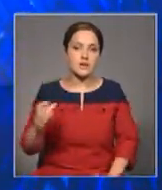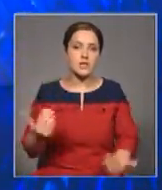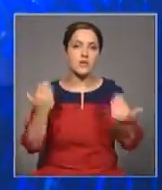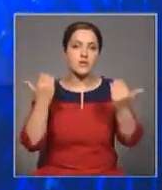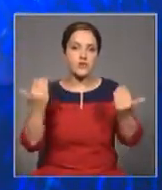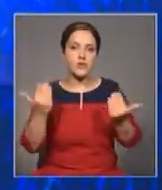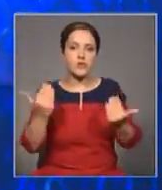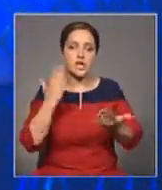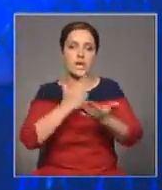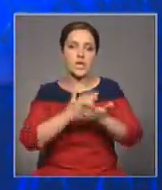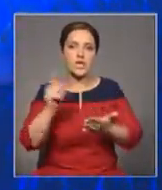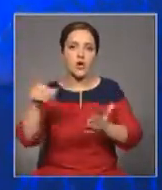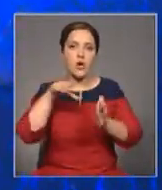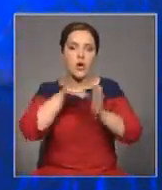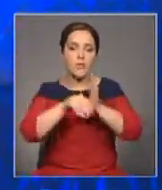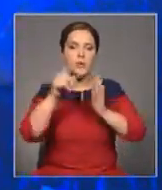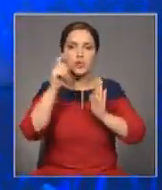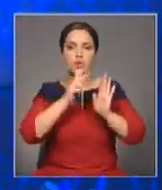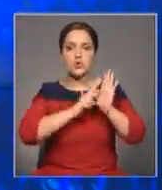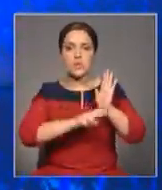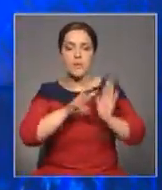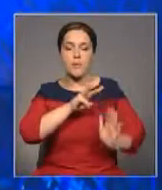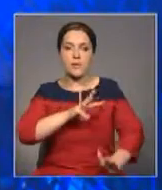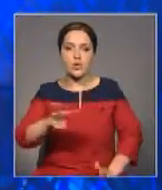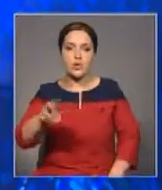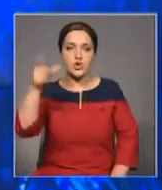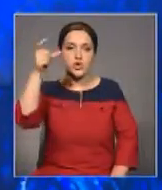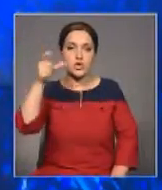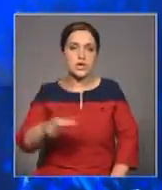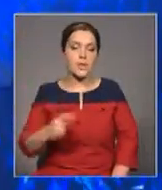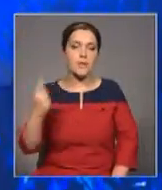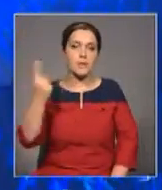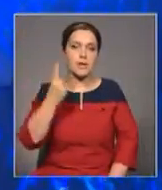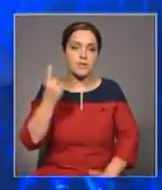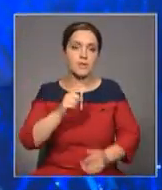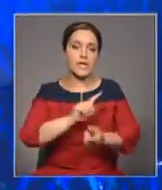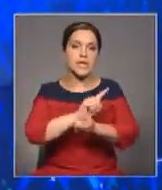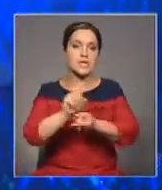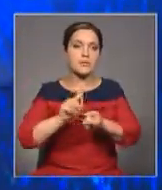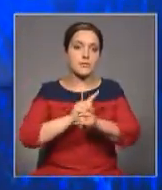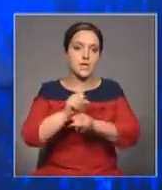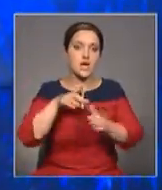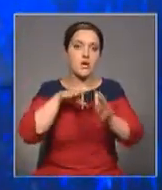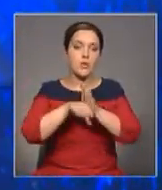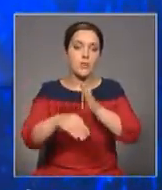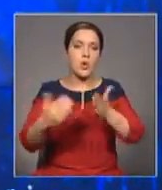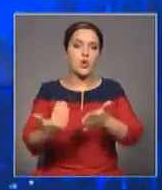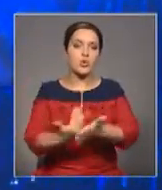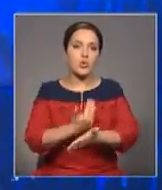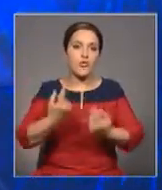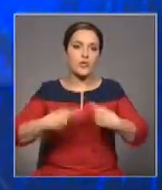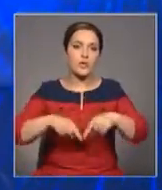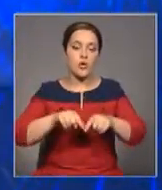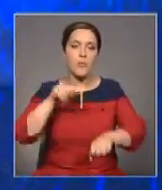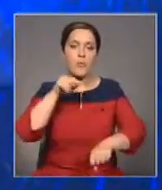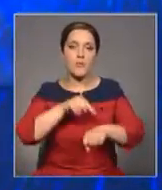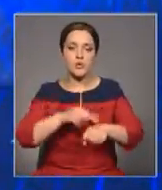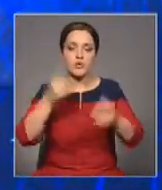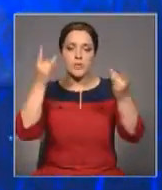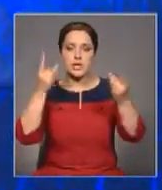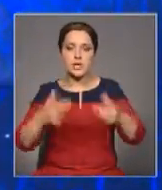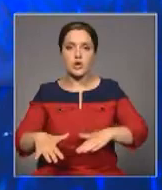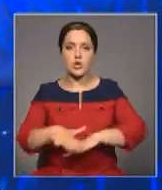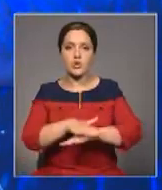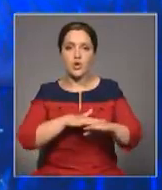рынок, охватывающий 170 миллионов человек. При этом первыми изменения от вхождения в новое интеграционное пространство почувствовали